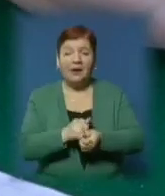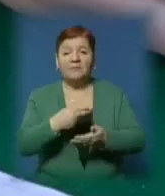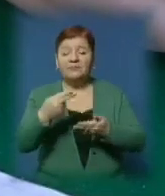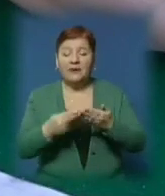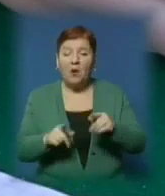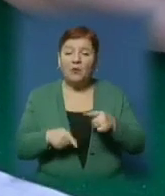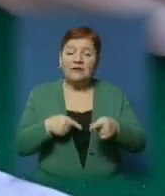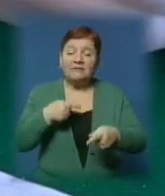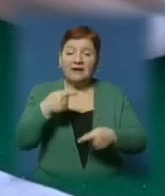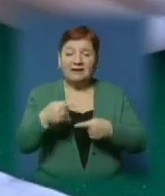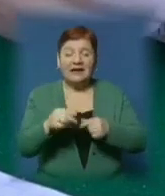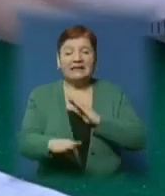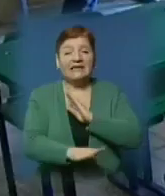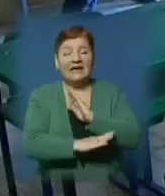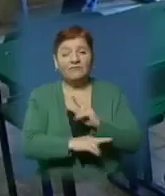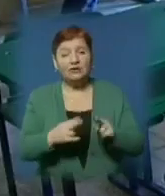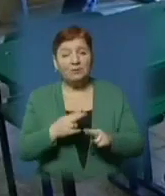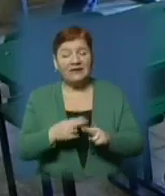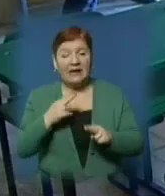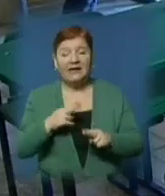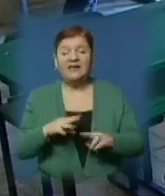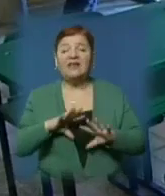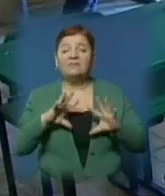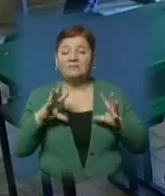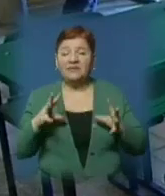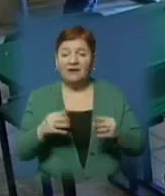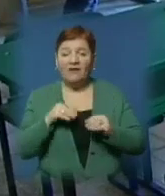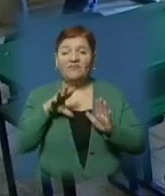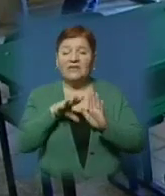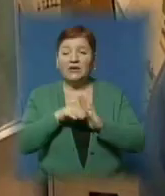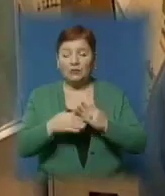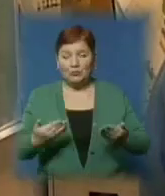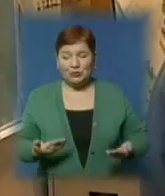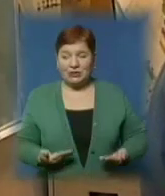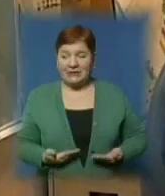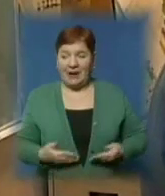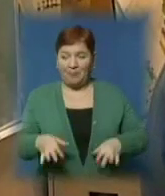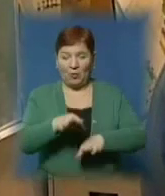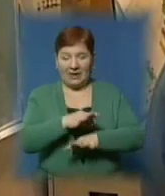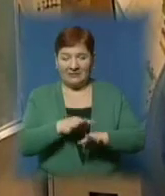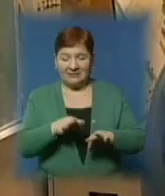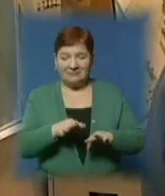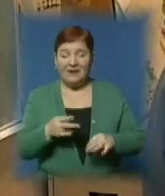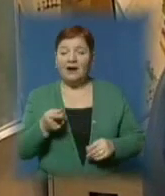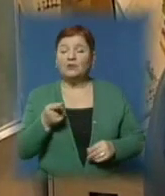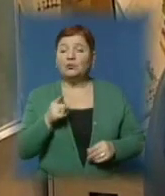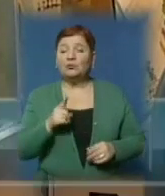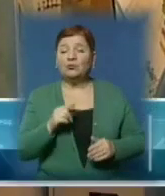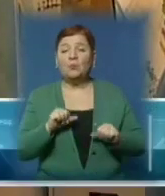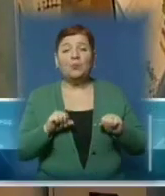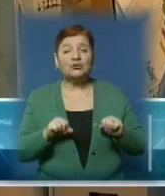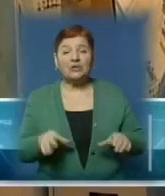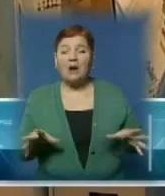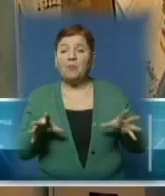переносять креслення на дерево чи метал і врешті-решт втілюють в проект у життя. Тут є поєднання міжпредметні, тут можна